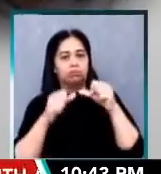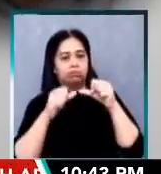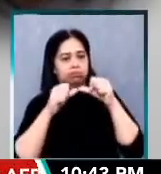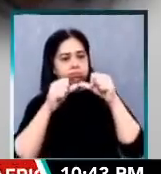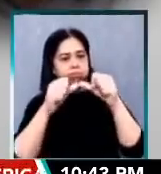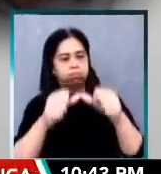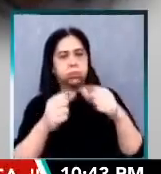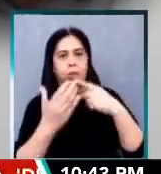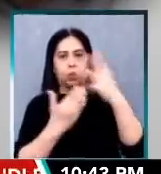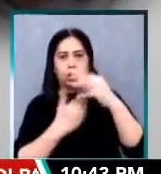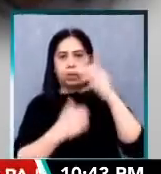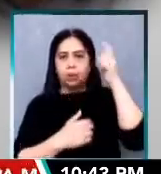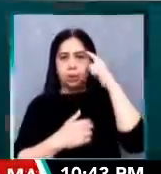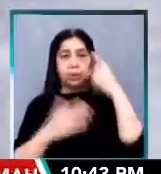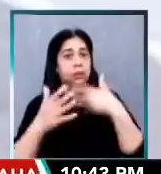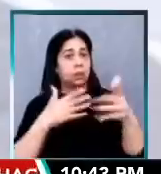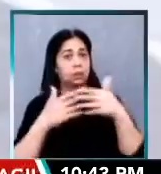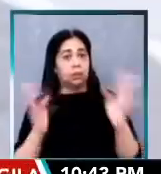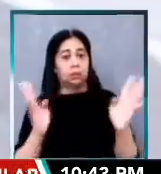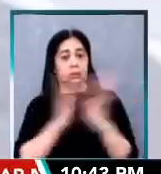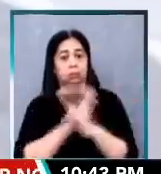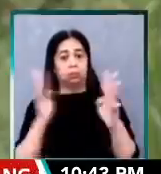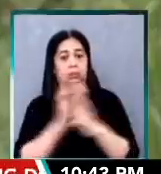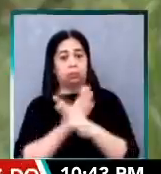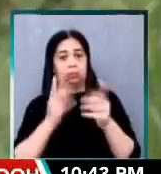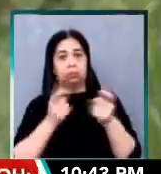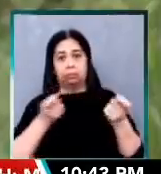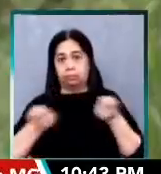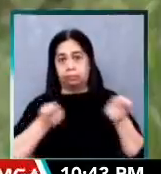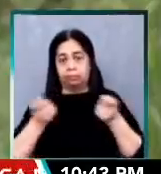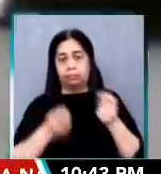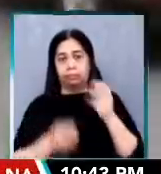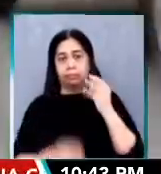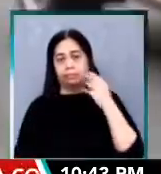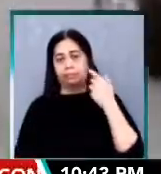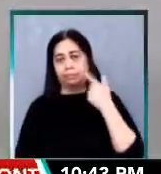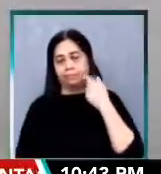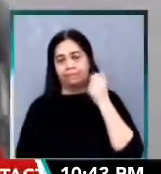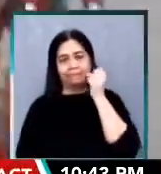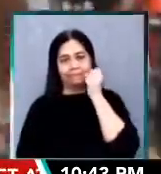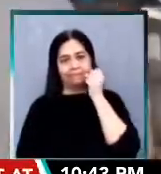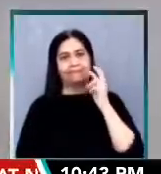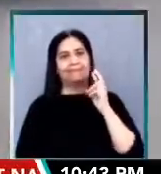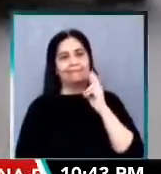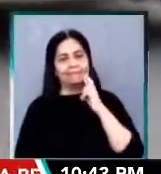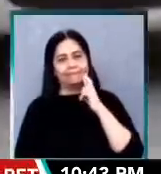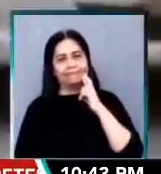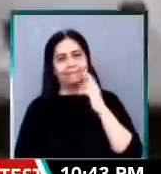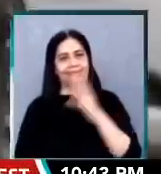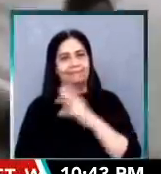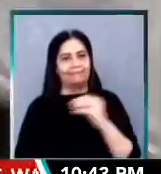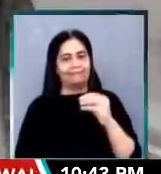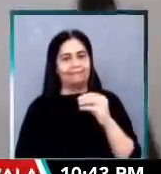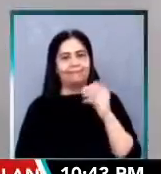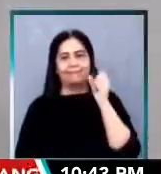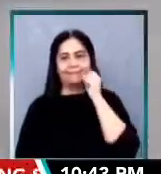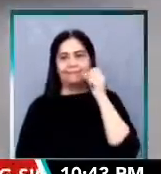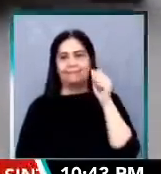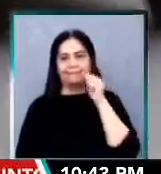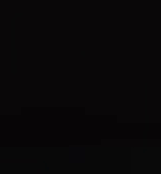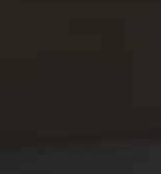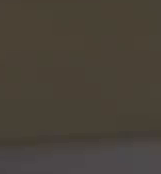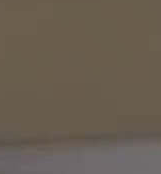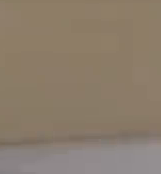kahit na mapalitan ang administrasyon. Mav Gonzales sa Nima Refran at Sandra Aguinaldo, GMA News.